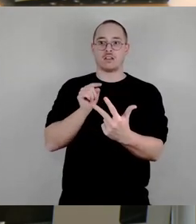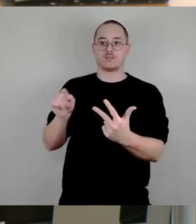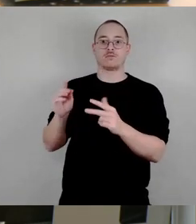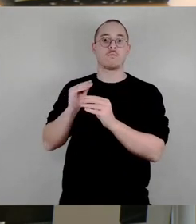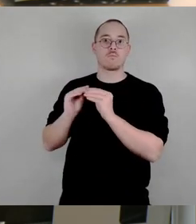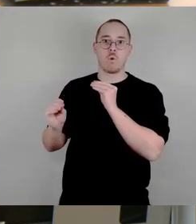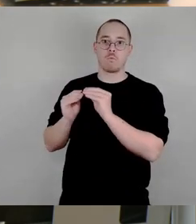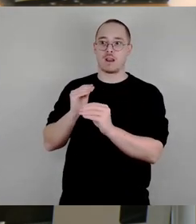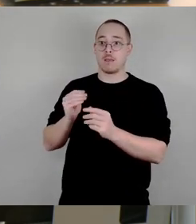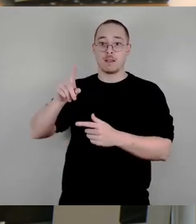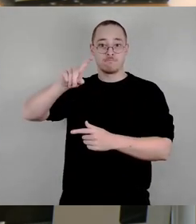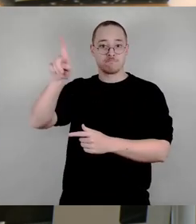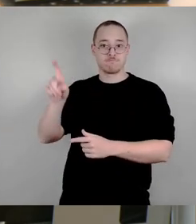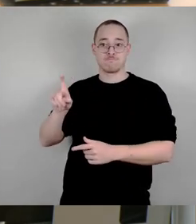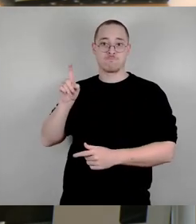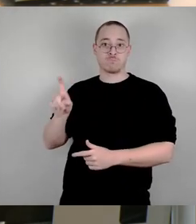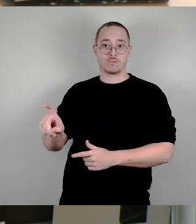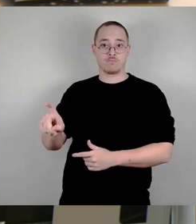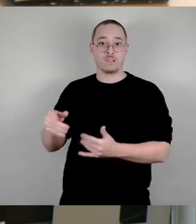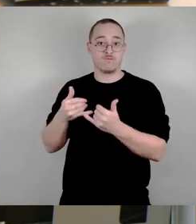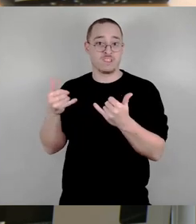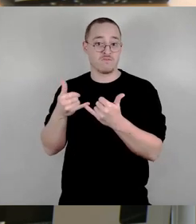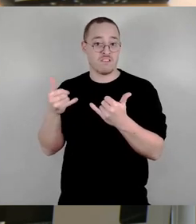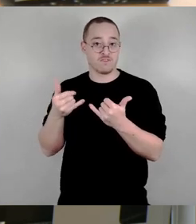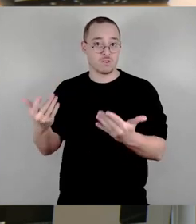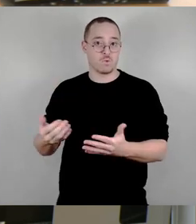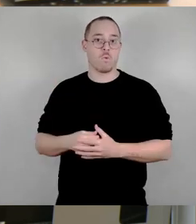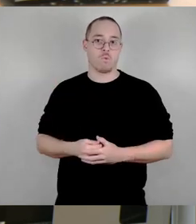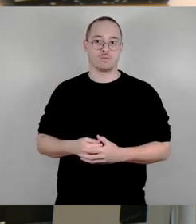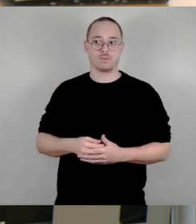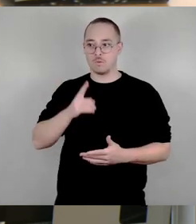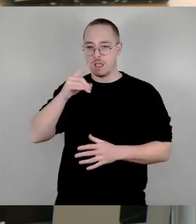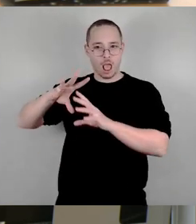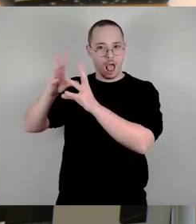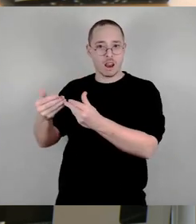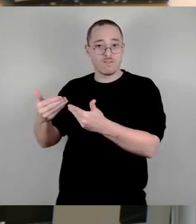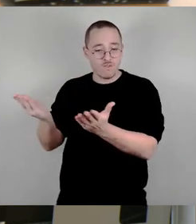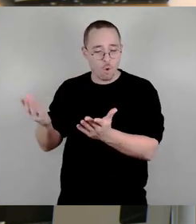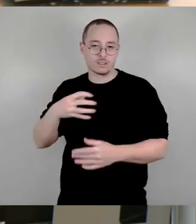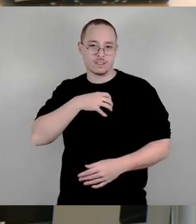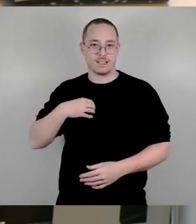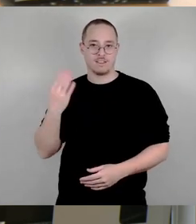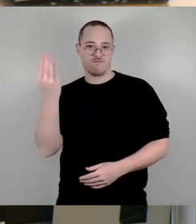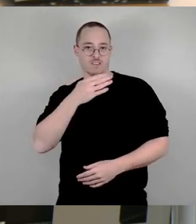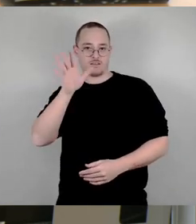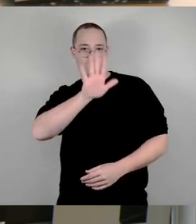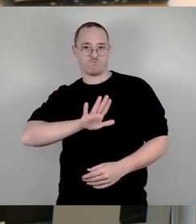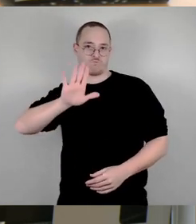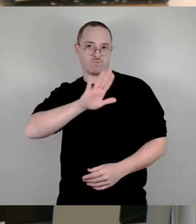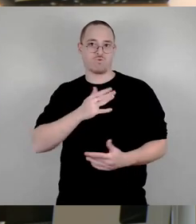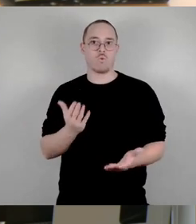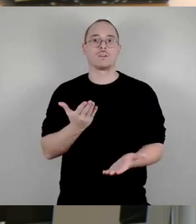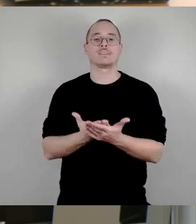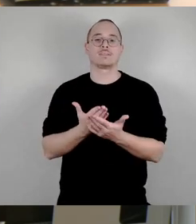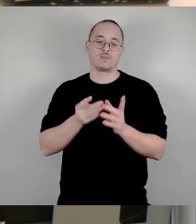Fragezeichen, ausgerechnet gleich im Dresdner Westen. Und deshalb müssen wir uns als Stadtrat hier kümmern. Meine